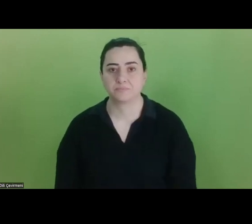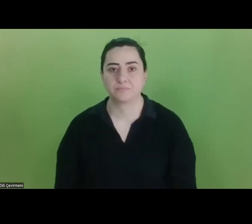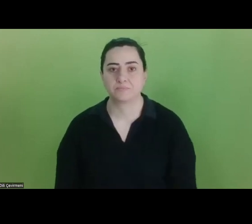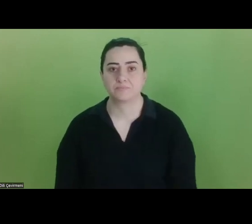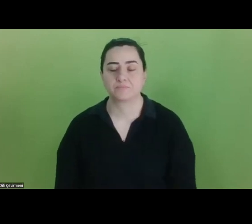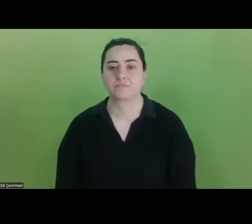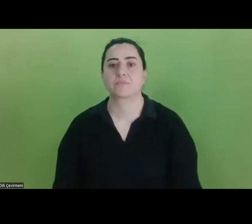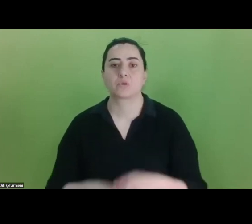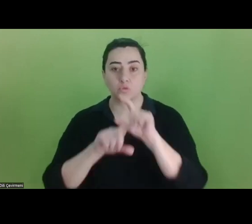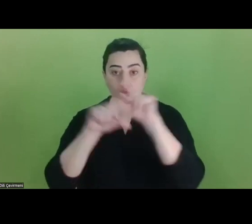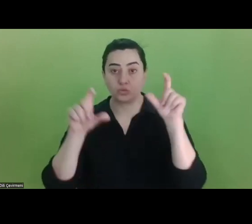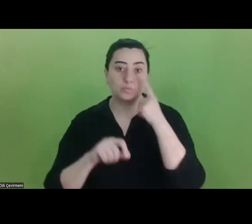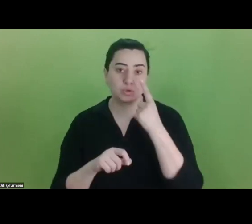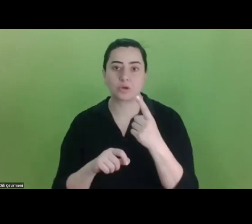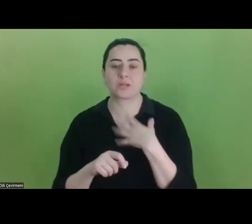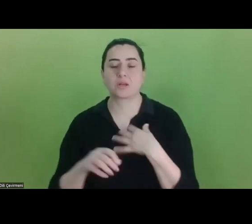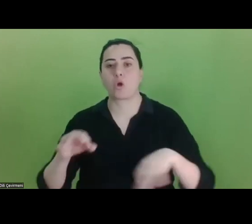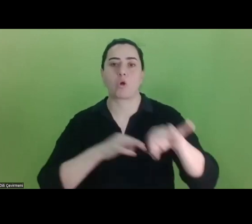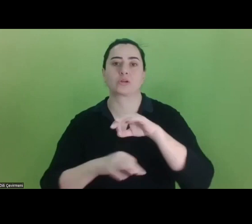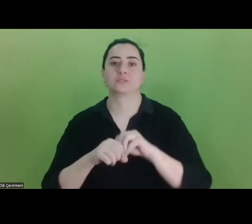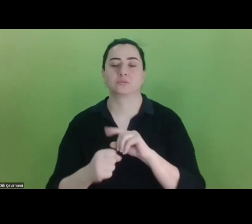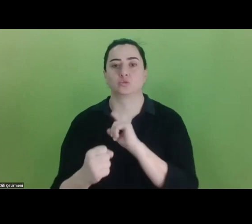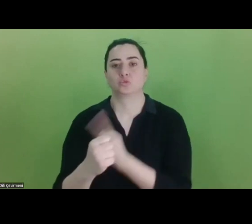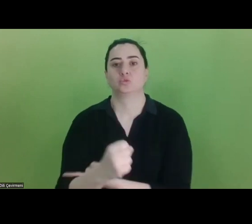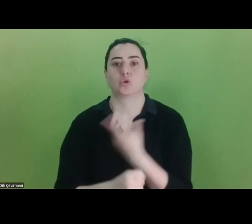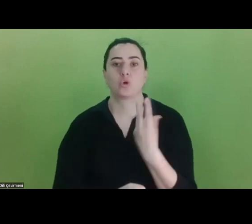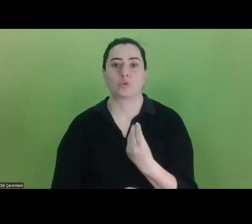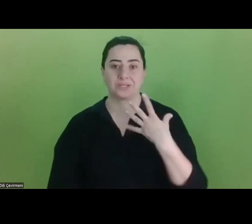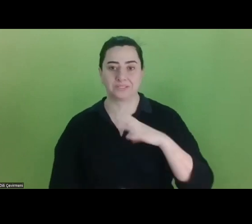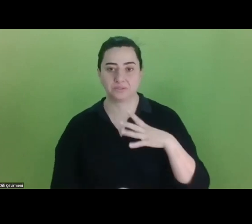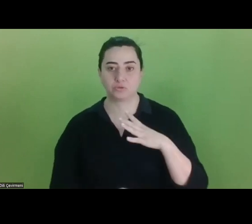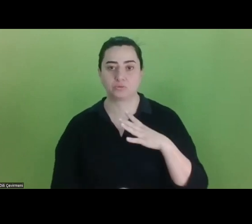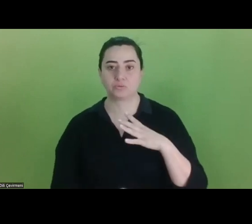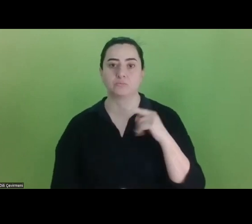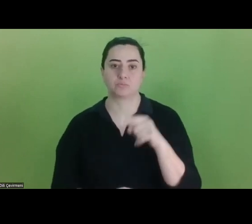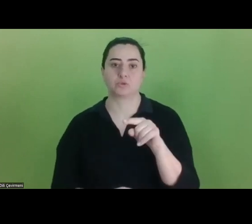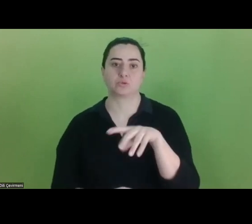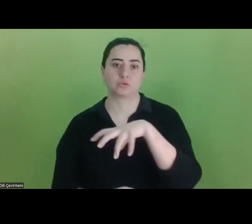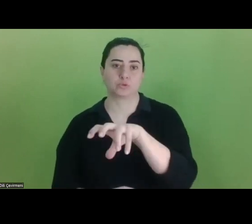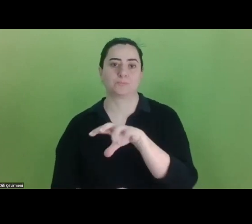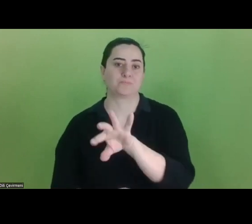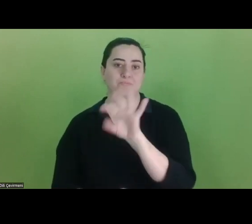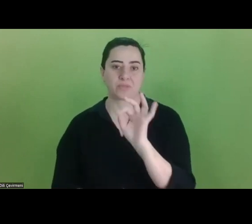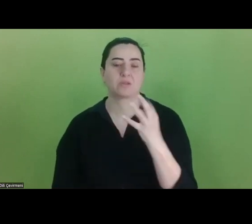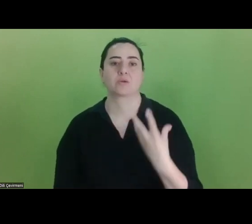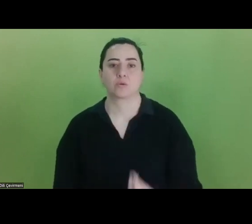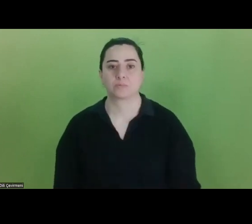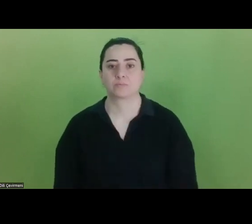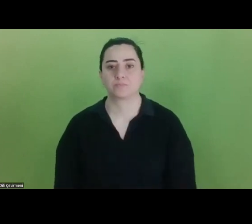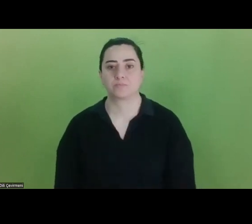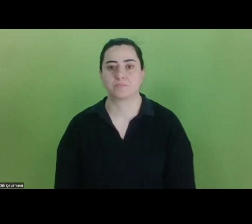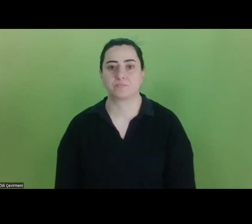kurumsal anlamda organizasyonel kapasiteyi güçlendirme amacı biliyorsanız bu kategoriyi seçebileceğiniz güçlen kategorisi var.